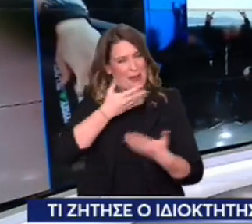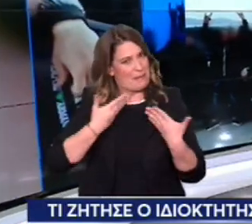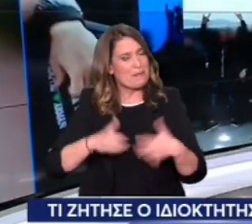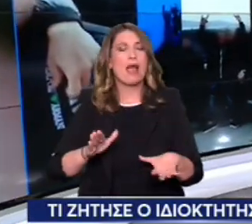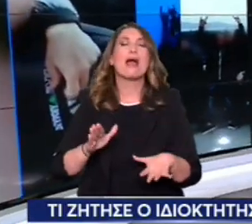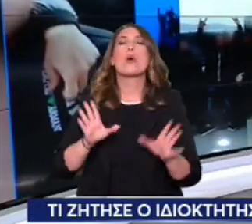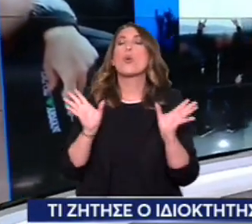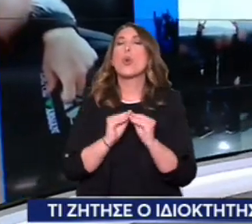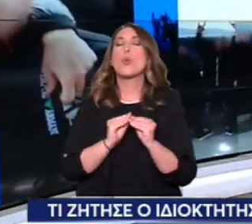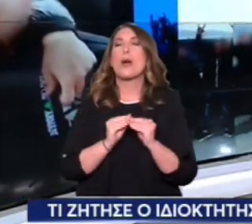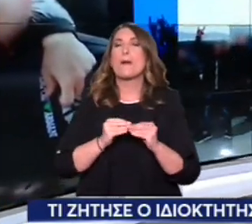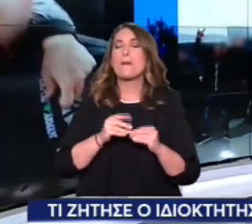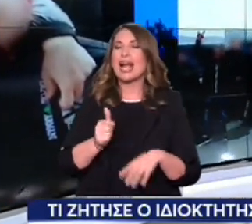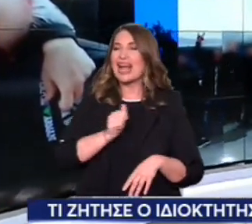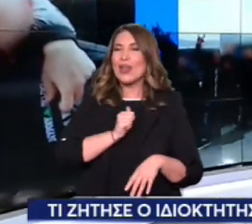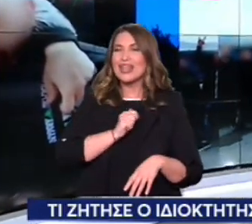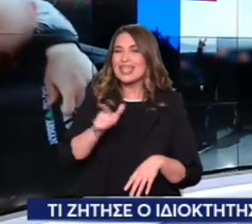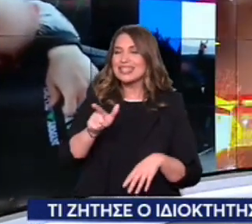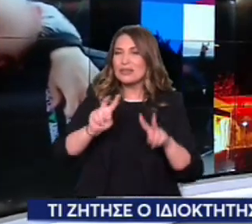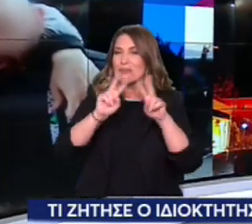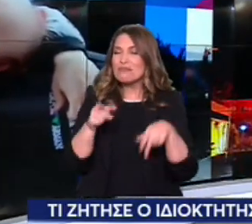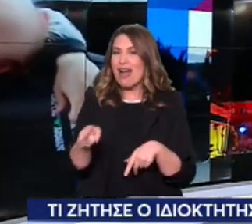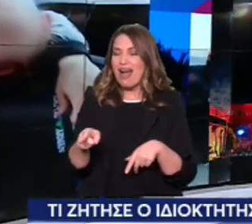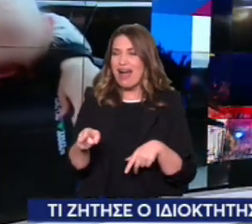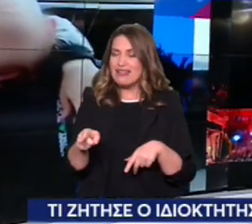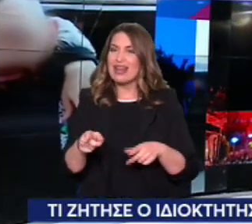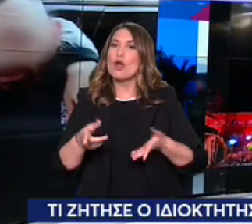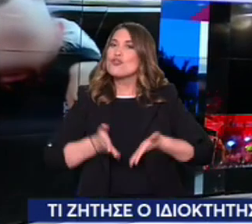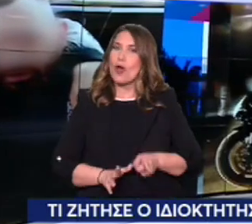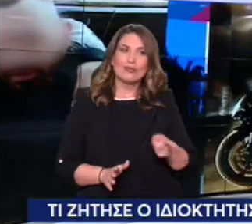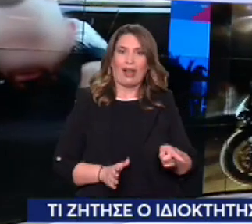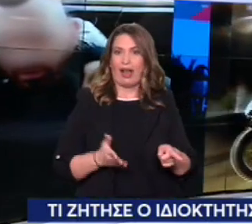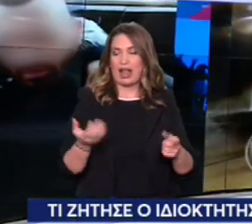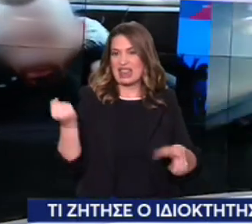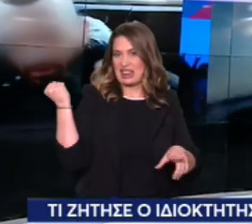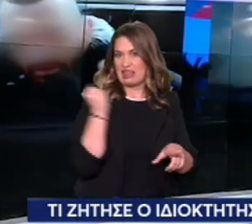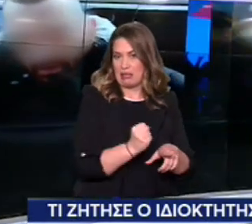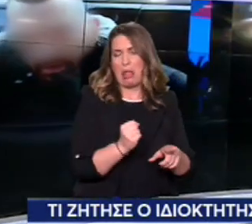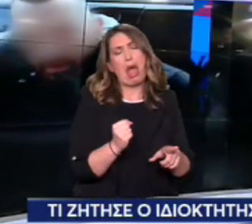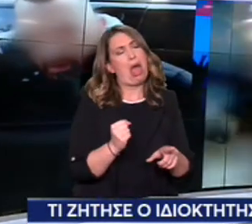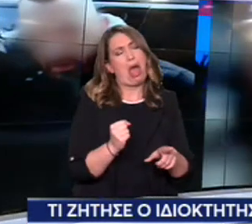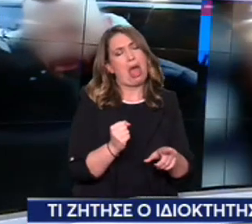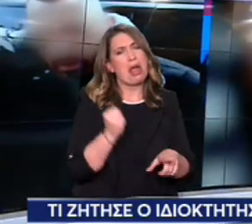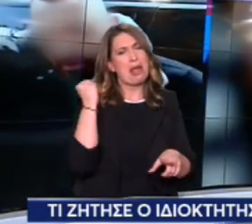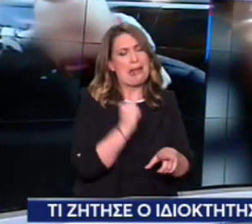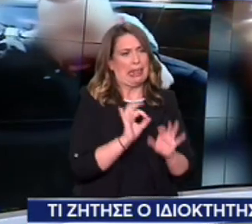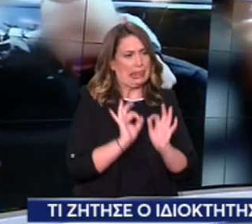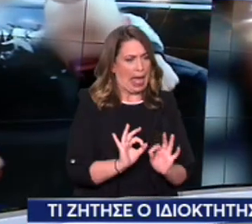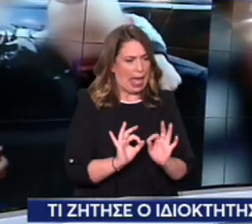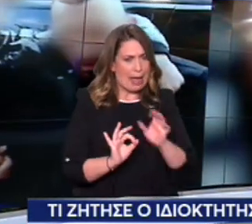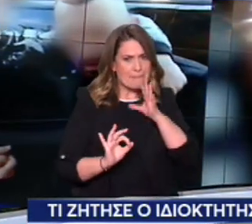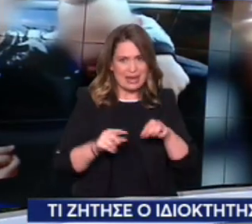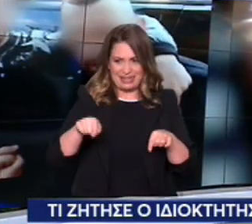τραυματισμός του 16χρονου γιού του ιδιοκτήτη της καφετέρειας να σχετίζονται, ο τραυματισμός του μαζί με το